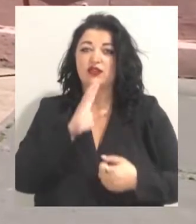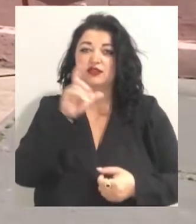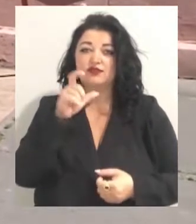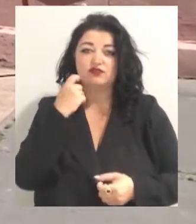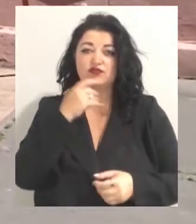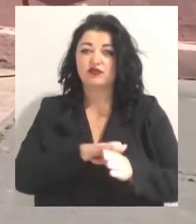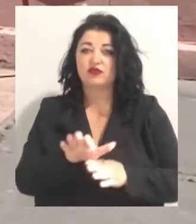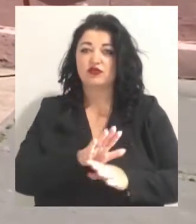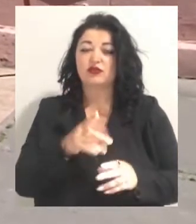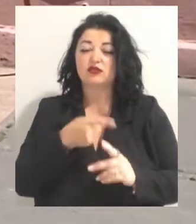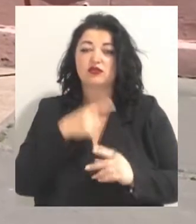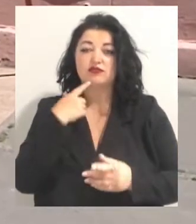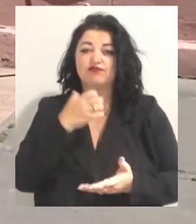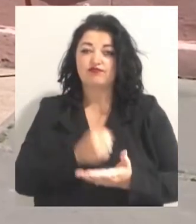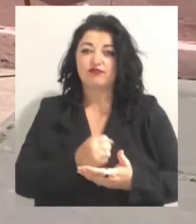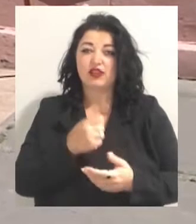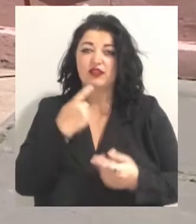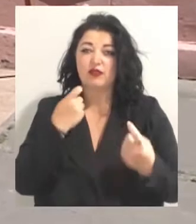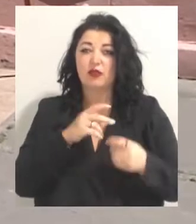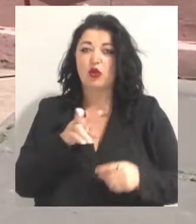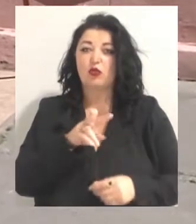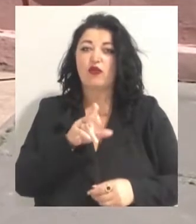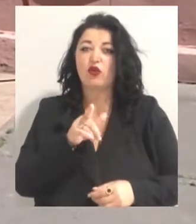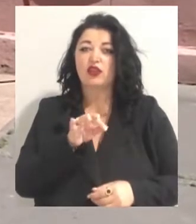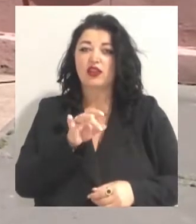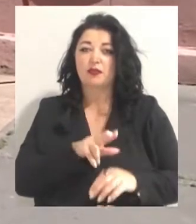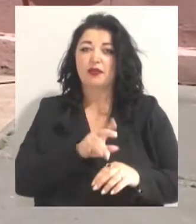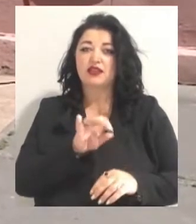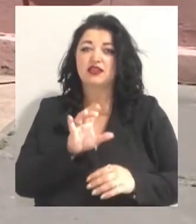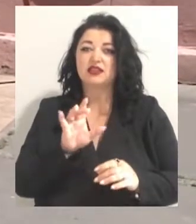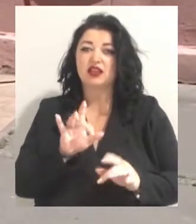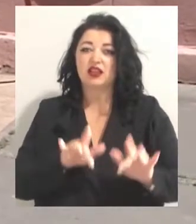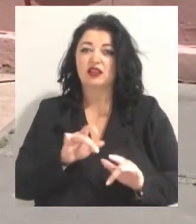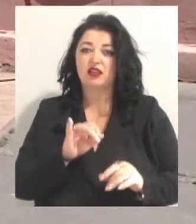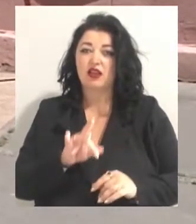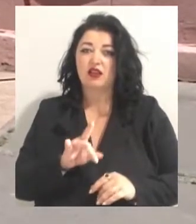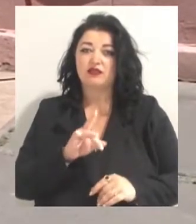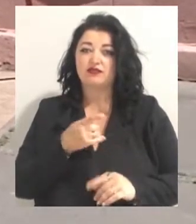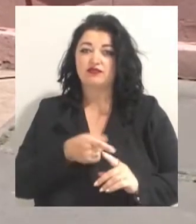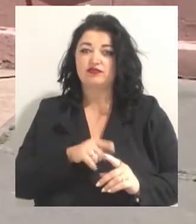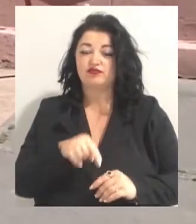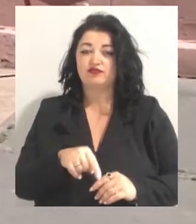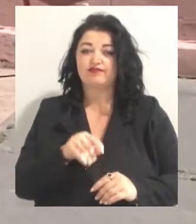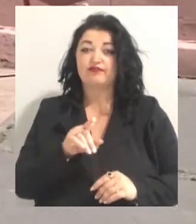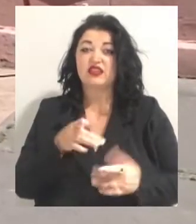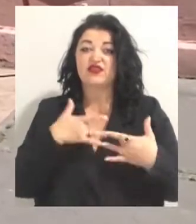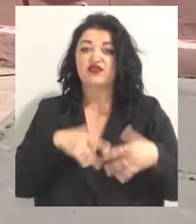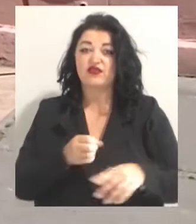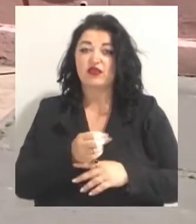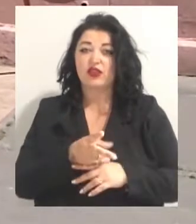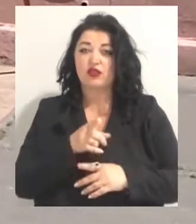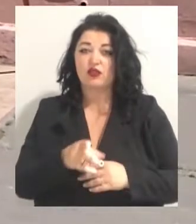підтвердила Любов Гордієвська, прессекретарка нацполіції Одесьчини, правоохоронець не працює у органах з квітня цього року. Звільнили його за, цитую,